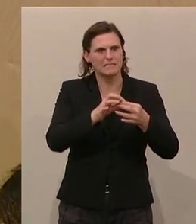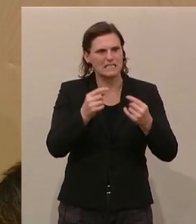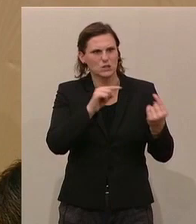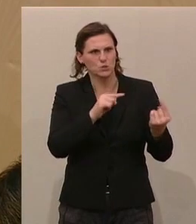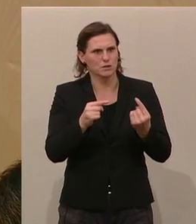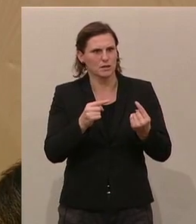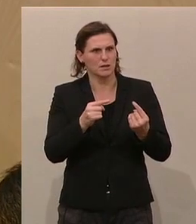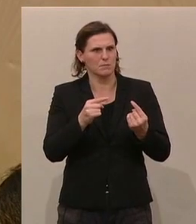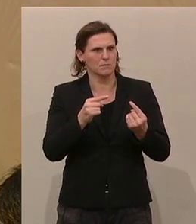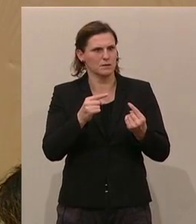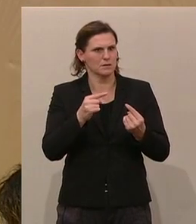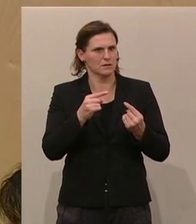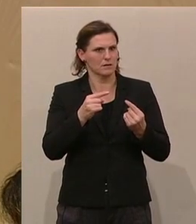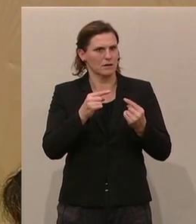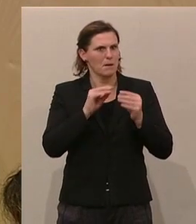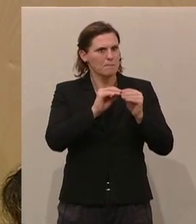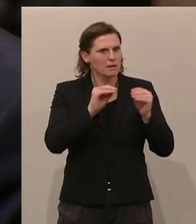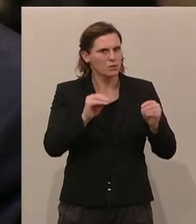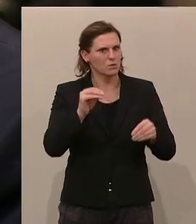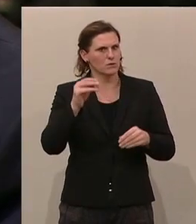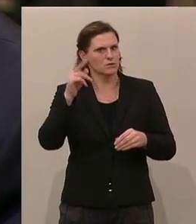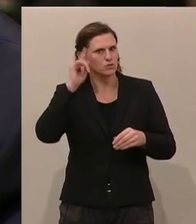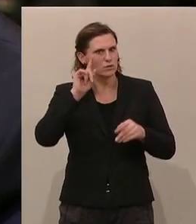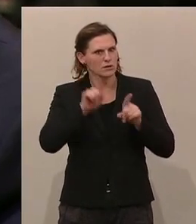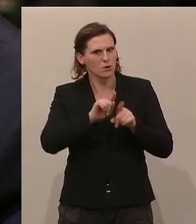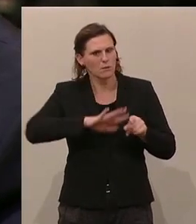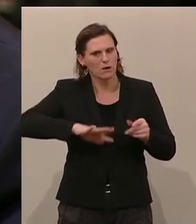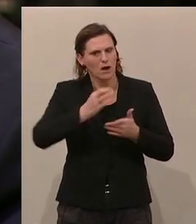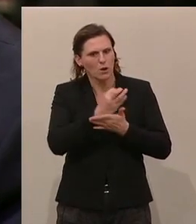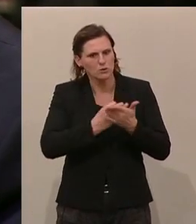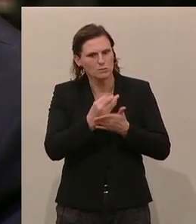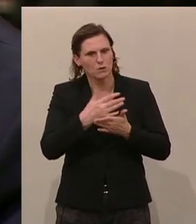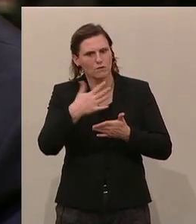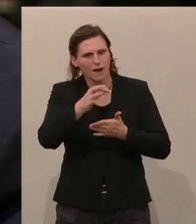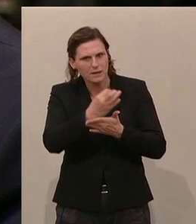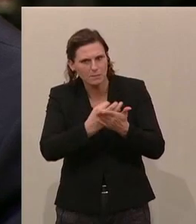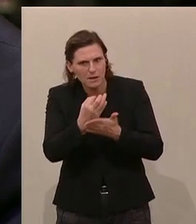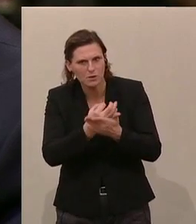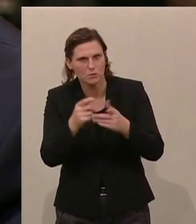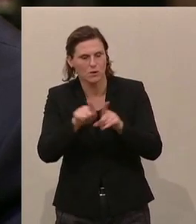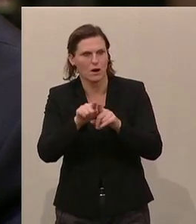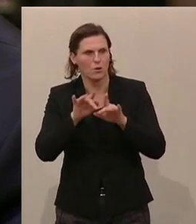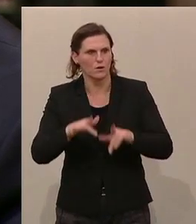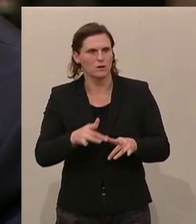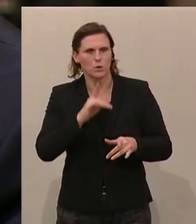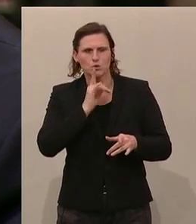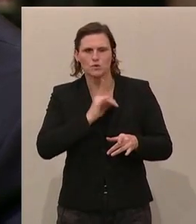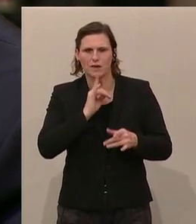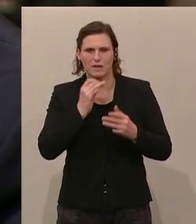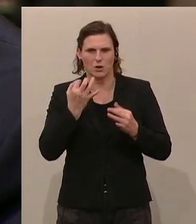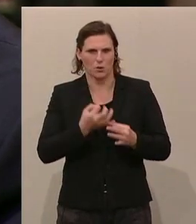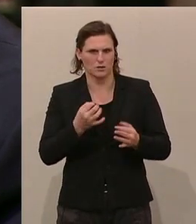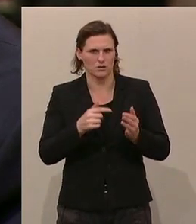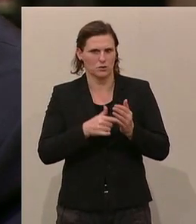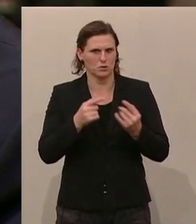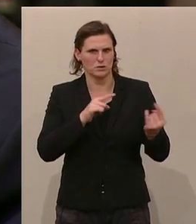könnte und wo wir uns auch einig sind, dass wir etwas machen müssen im Bereich Lehrerausbildung, Lehrerfortbildung. Auch ein wichtiger Bereich, der vielleicht heute noch zu wenig angesprochen worden ist.